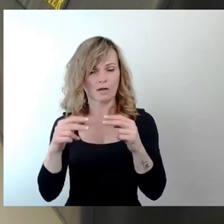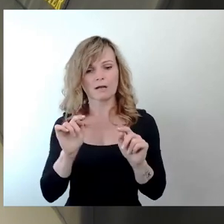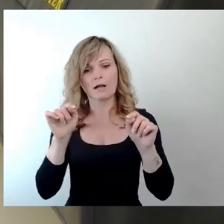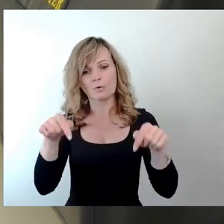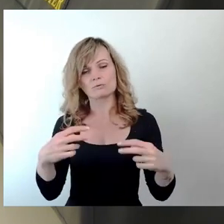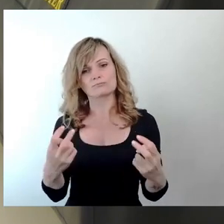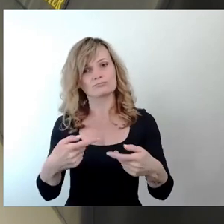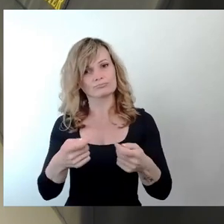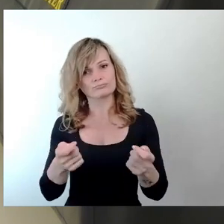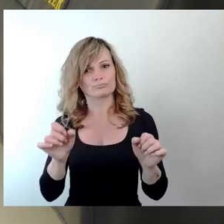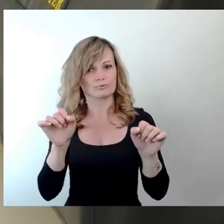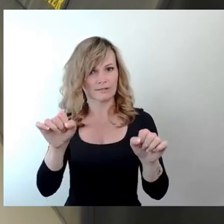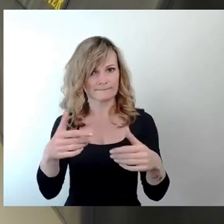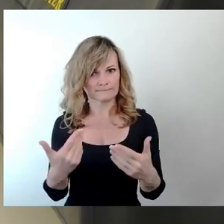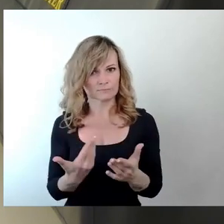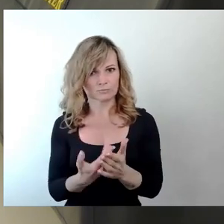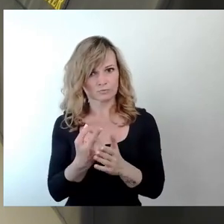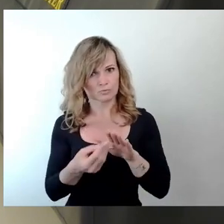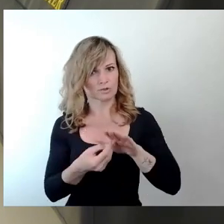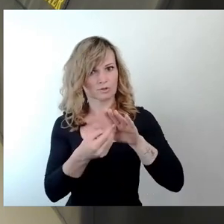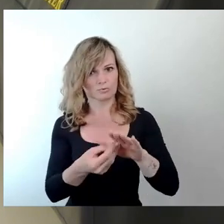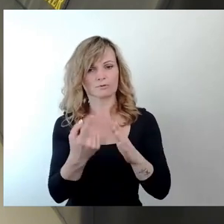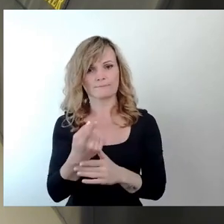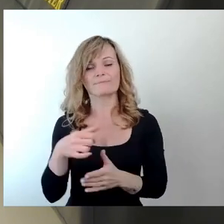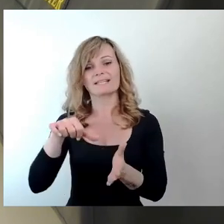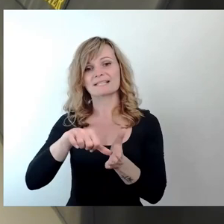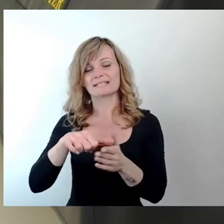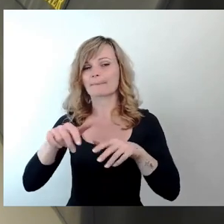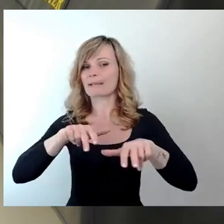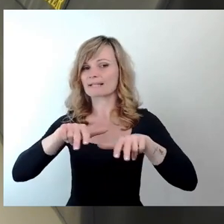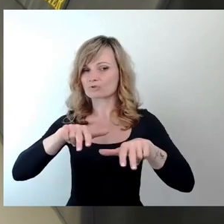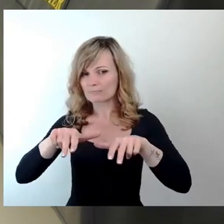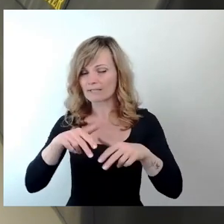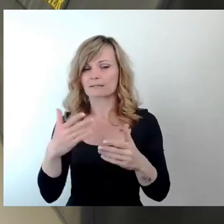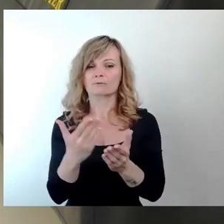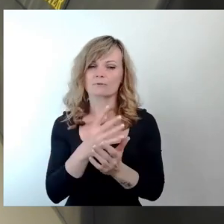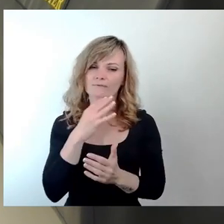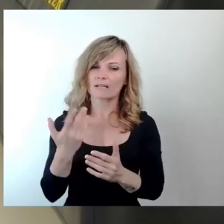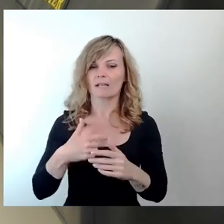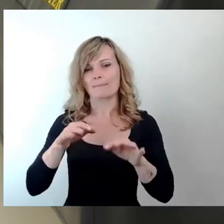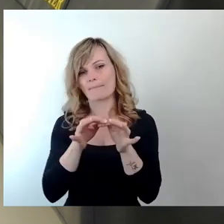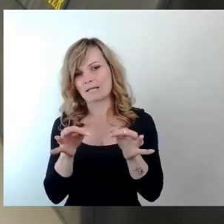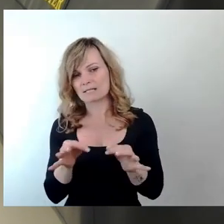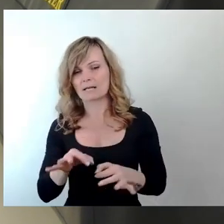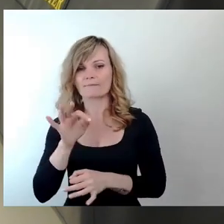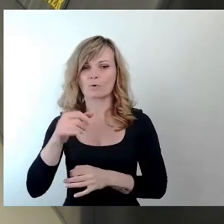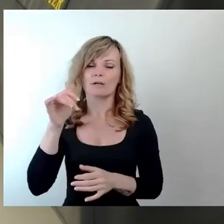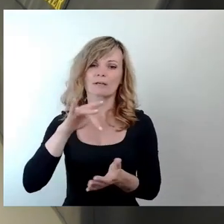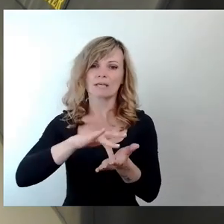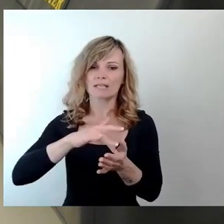haben zusammen in der Wirtschaftsförderung mit dem Citymanagement zahlreiche Maßnahmen zur Belebung der Innenstadt gemacht. Da ging es um die